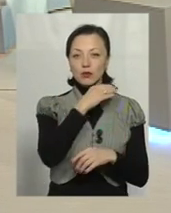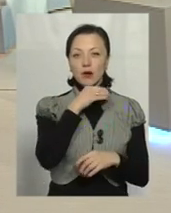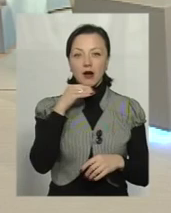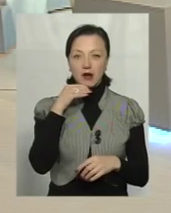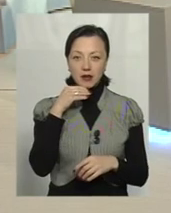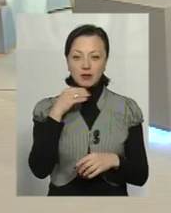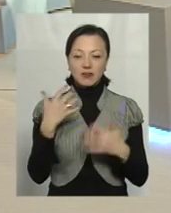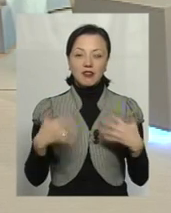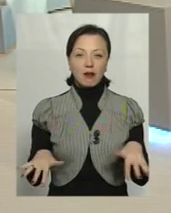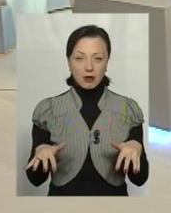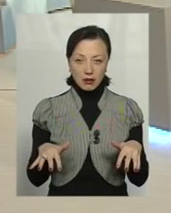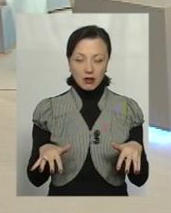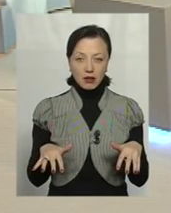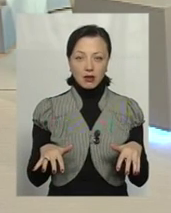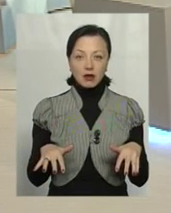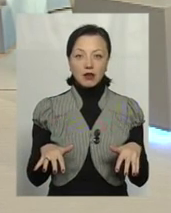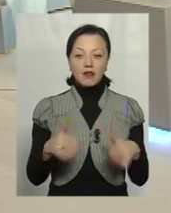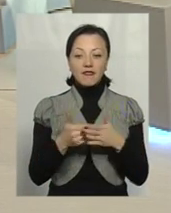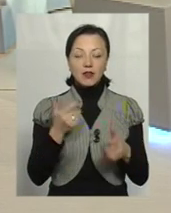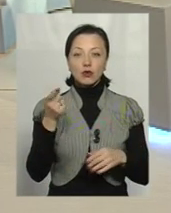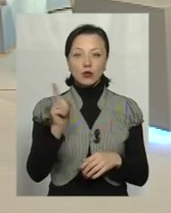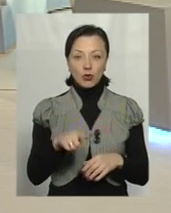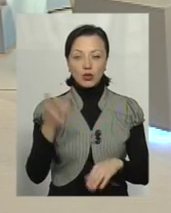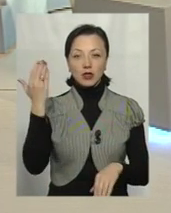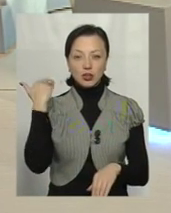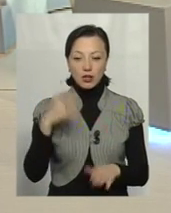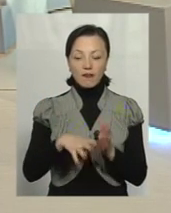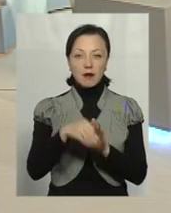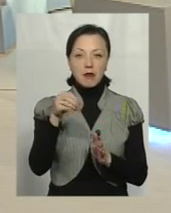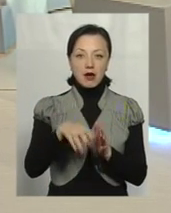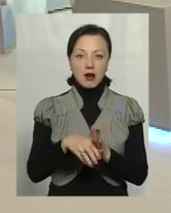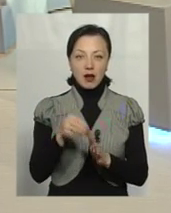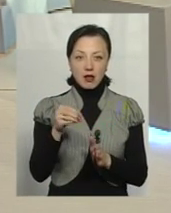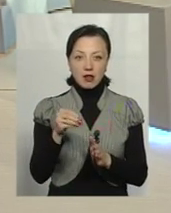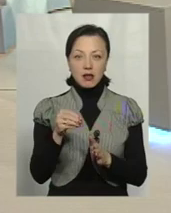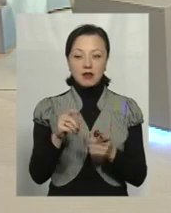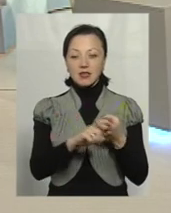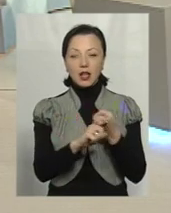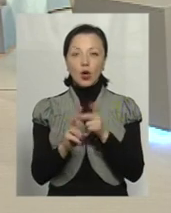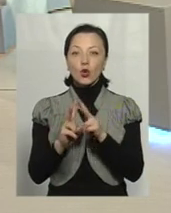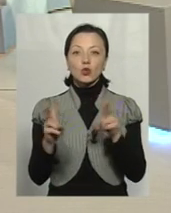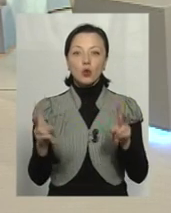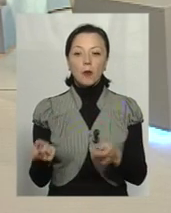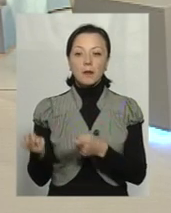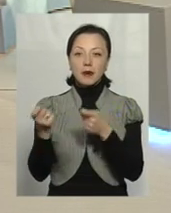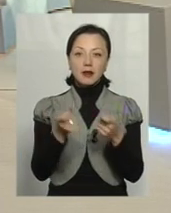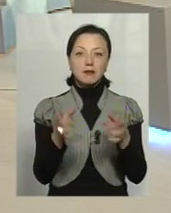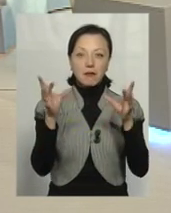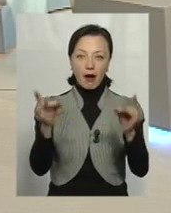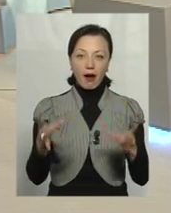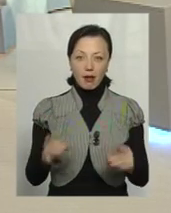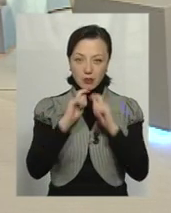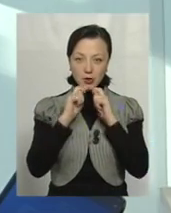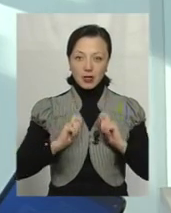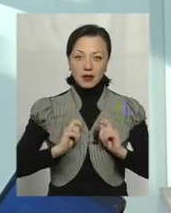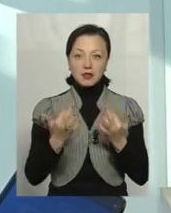вже ми, я думаю, втратили від того, що в свій час голосували, в залежності від того, хто приніс який пакет нам, або